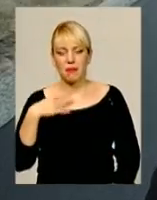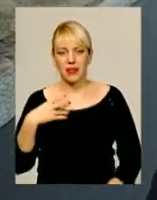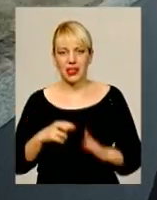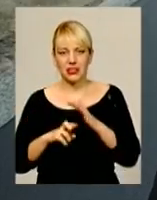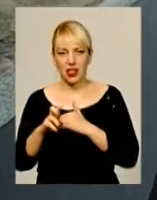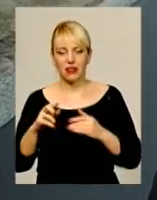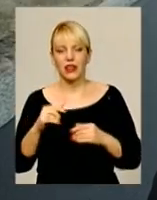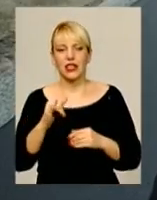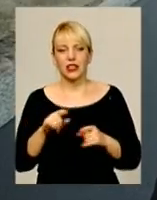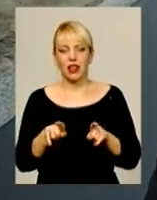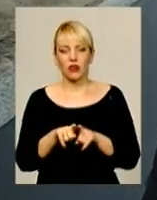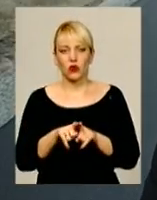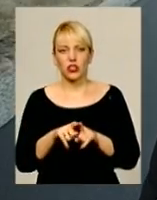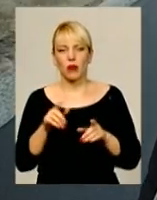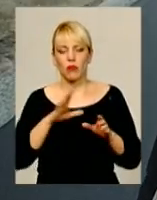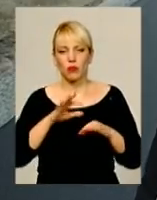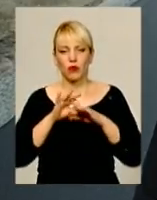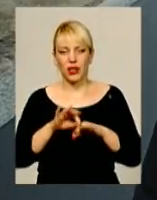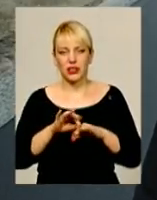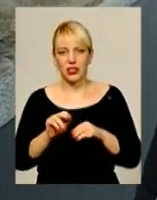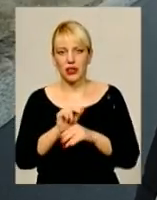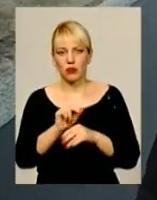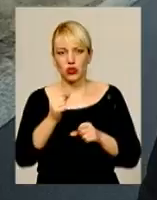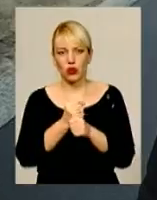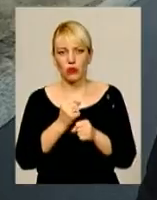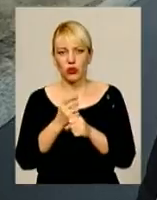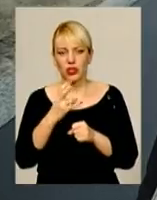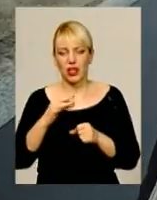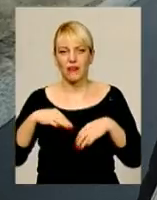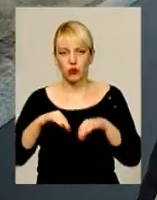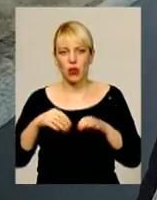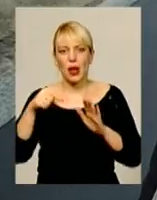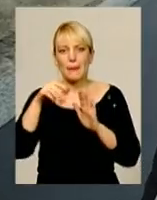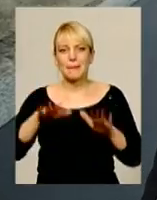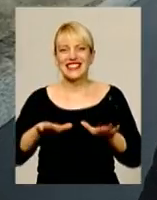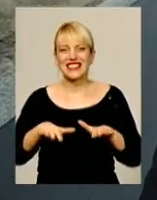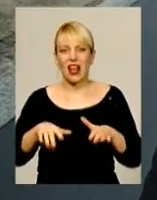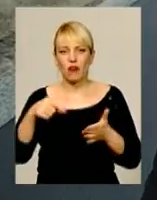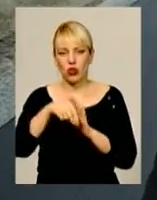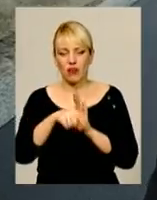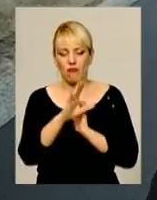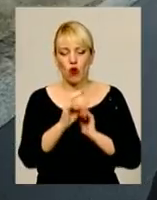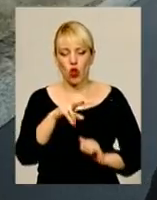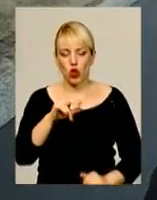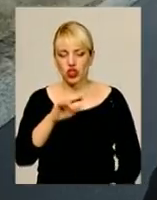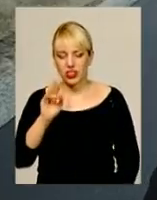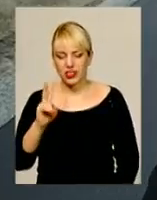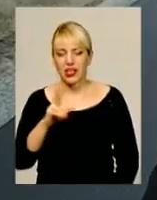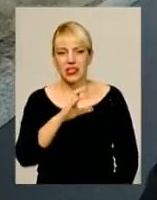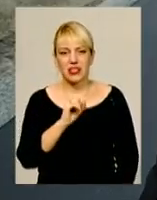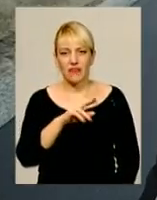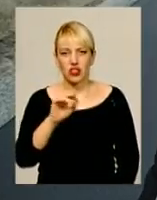Також були проведені роботи на автомобільній дорогах місцевого значення. Це Волочість-Часнівка, Р-48,